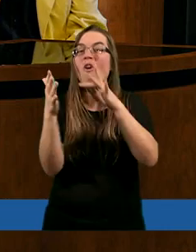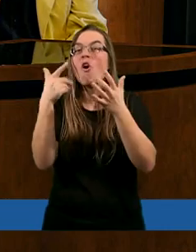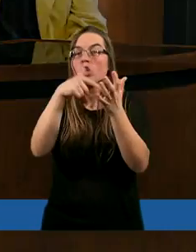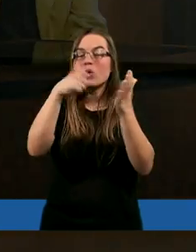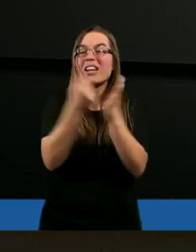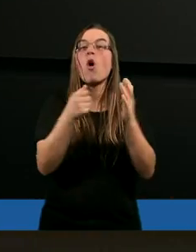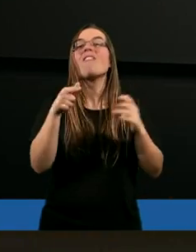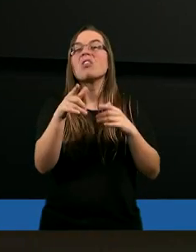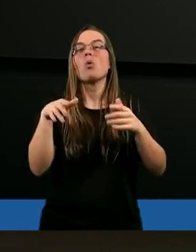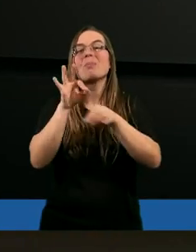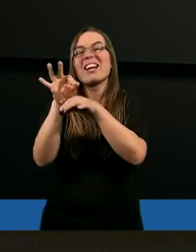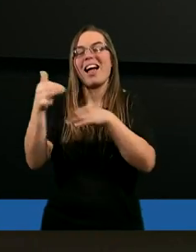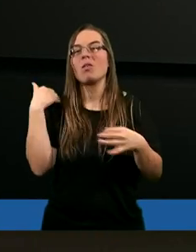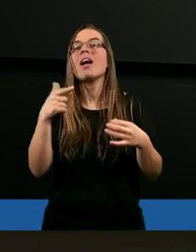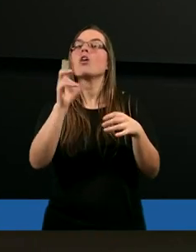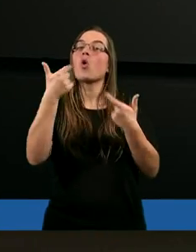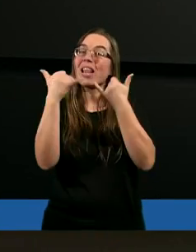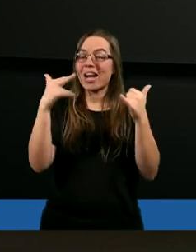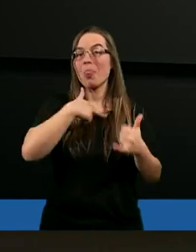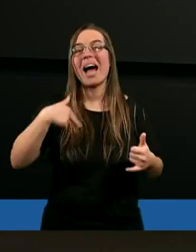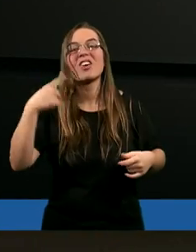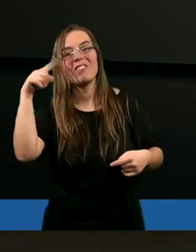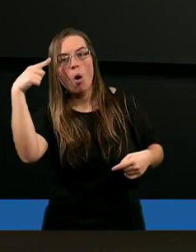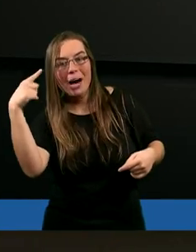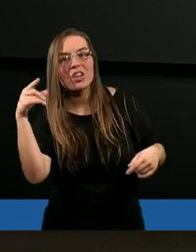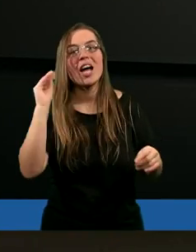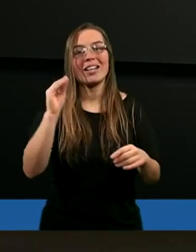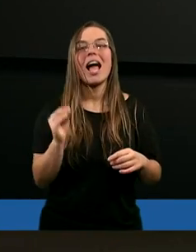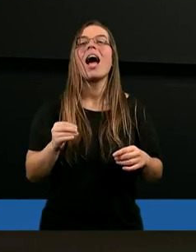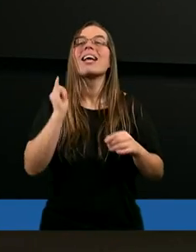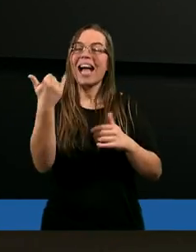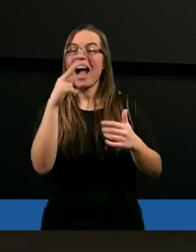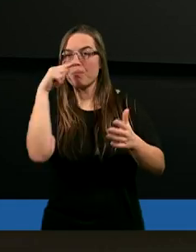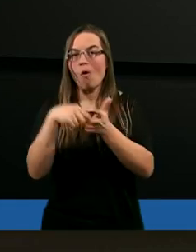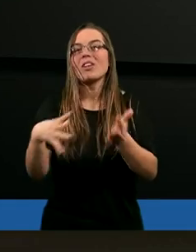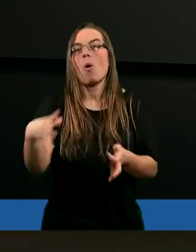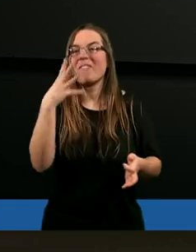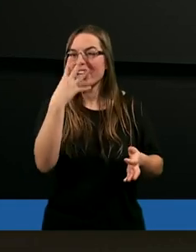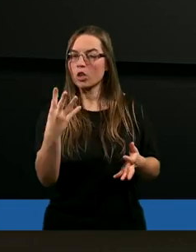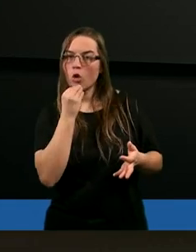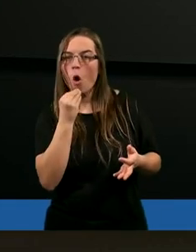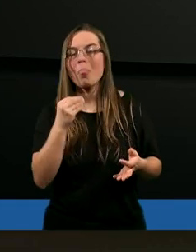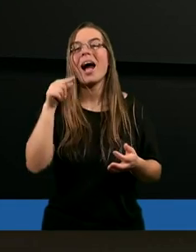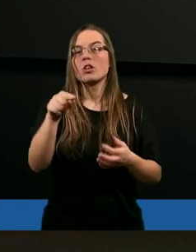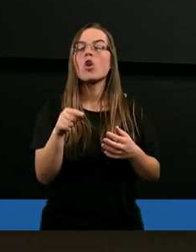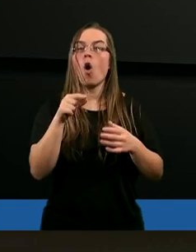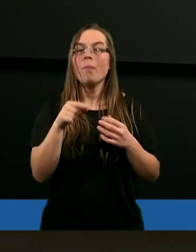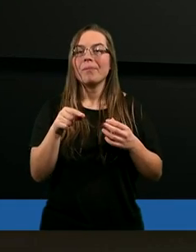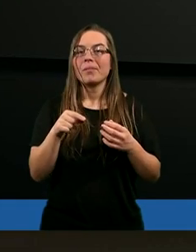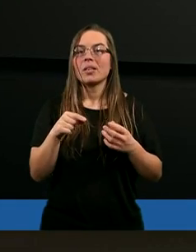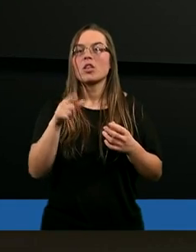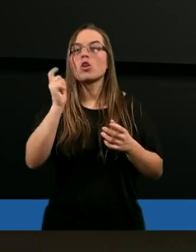Co innego, nasze wyobrażenia, nasze wyobrażenia, jak powinna wyglądać służba Bogu, co